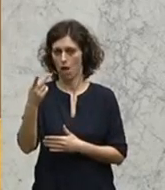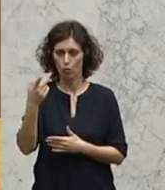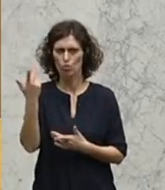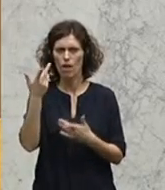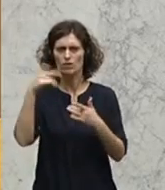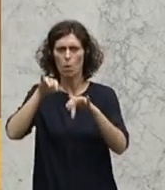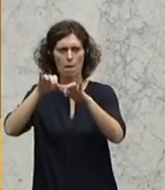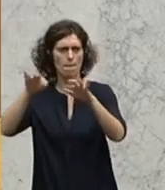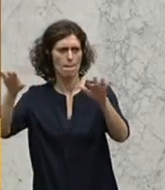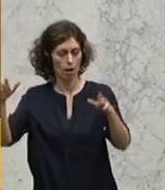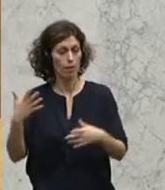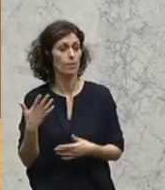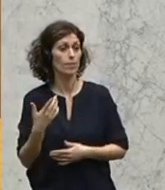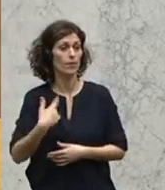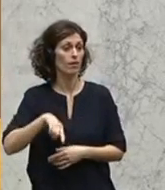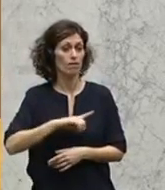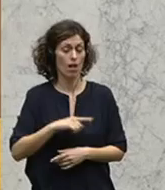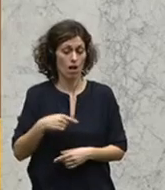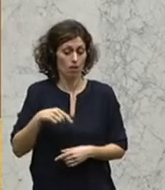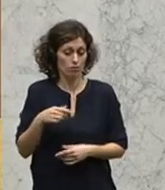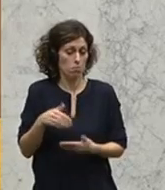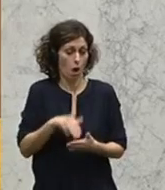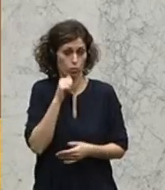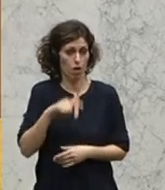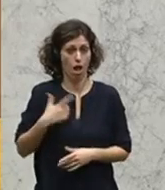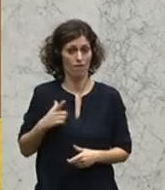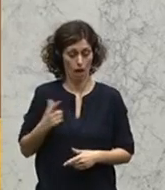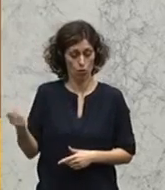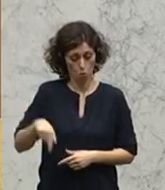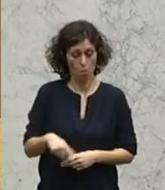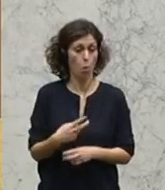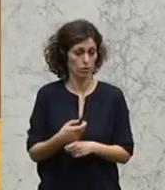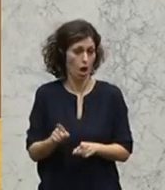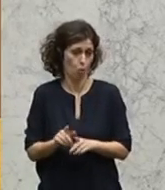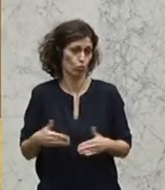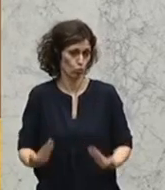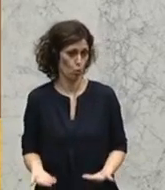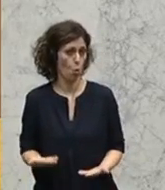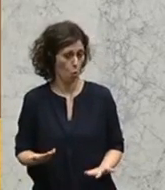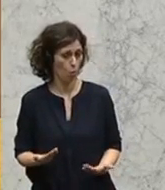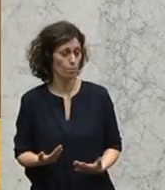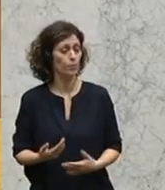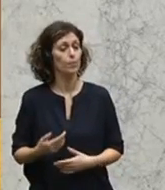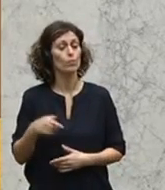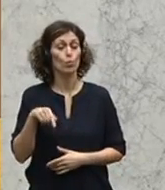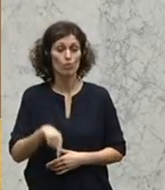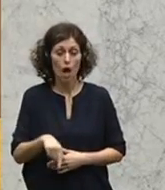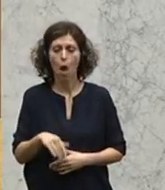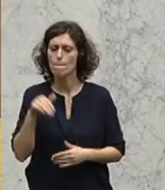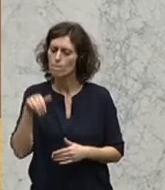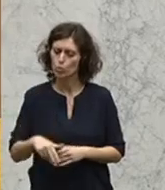Auswüchse hier es gibt, dann können wir nicht mehr lange darauf warten, dass das hier in Österreich bei uns auch stattfindet. Und dem muss natürlich